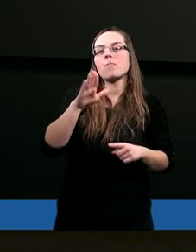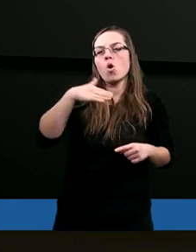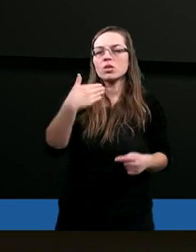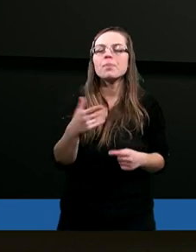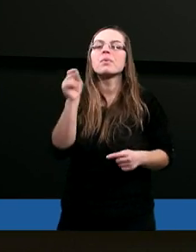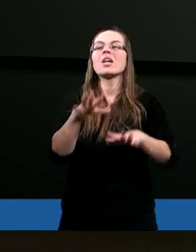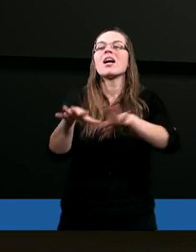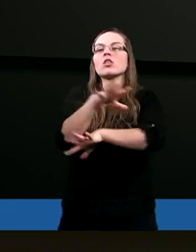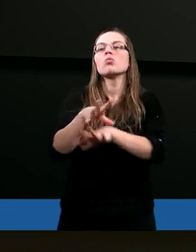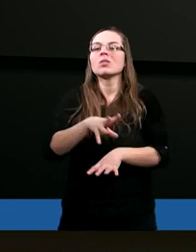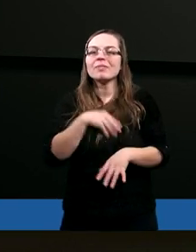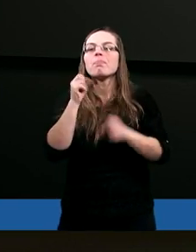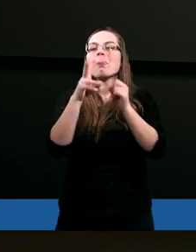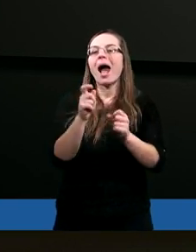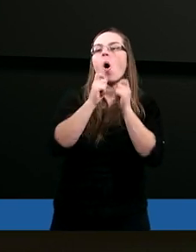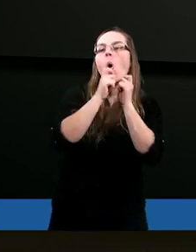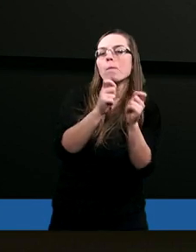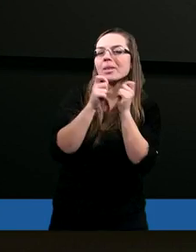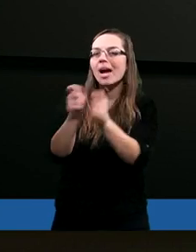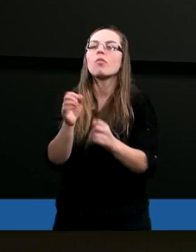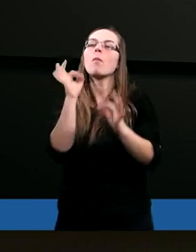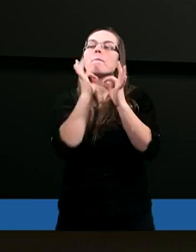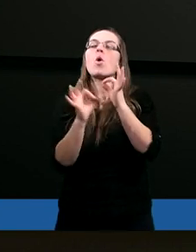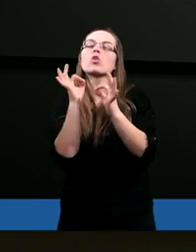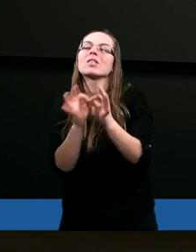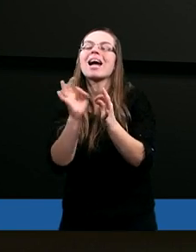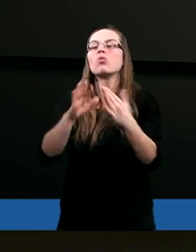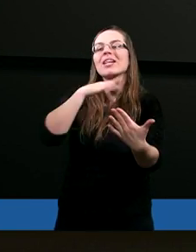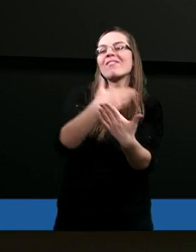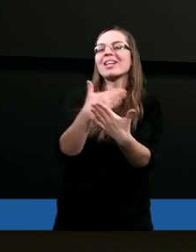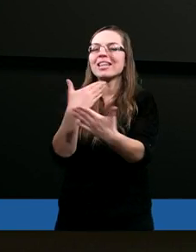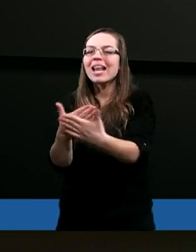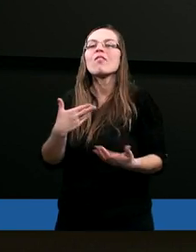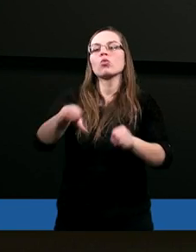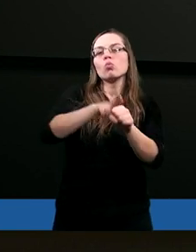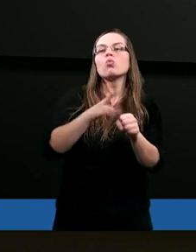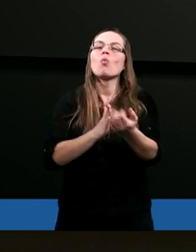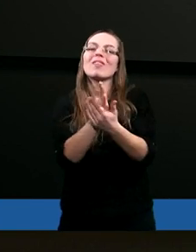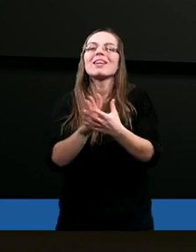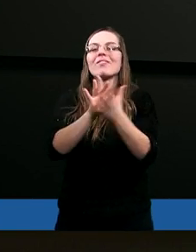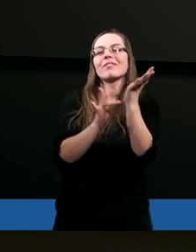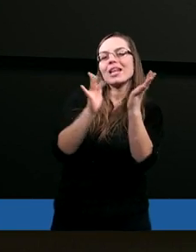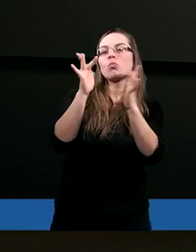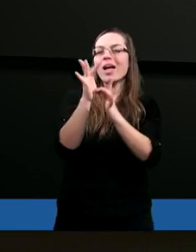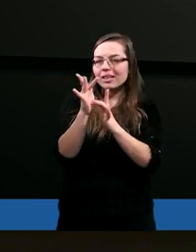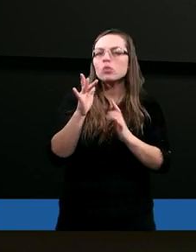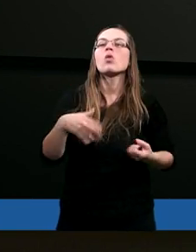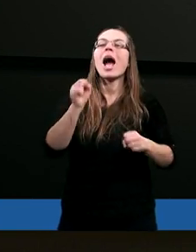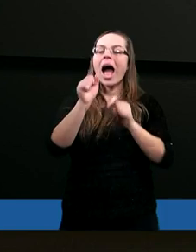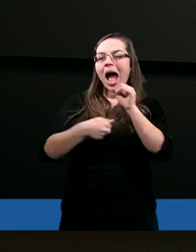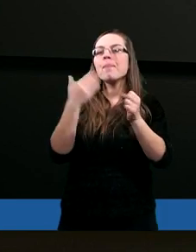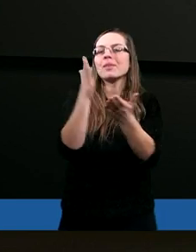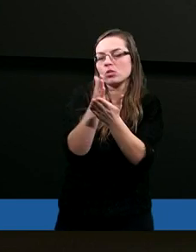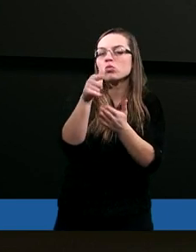że Duch Święty tak obdarowuje poszczególnych wyznawców, którzy uwierzyli w Jezusa Chrystusa, aby ten